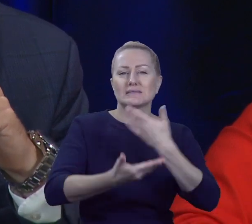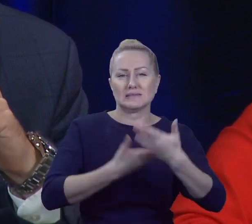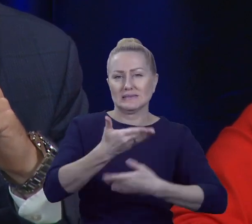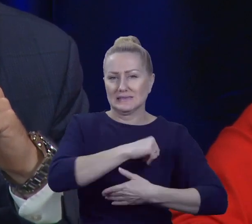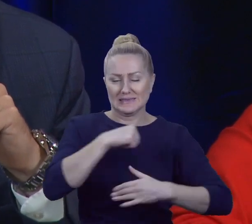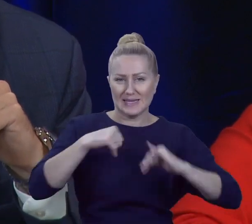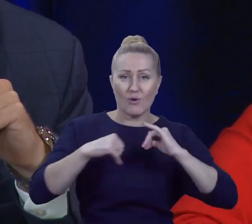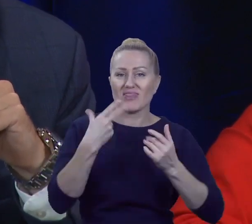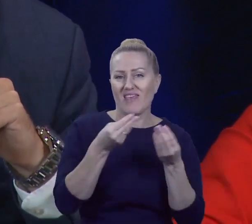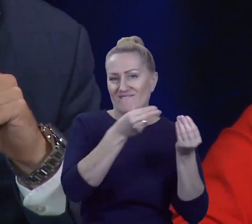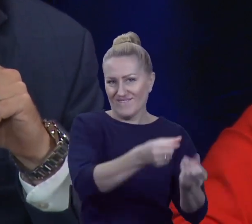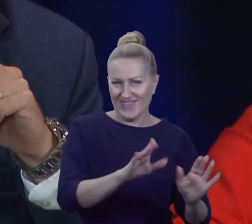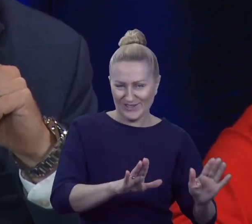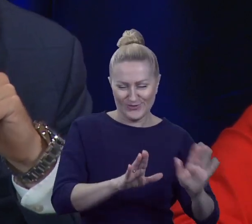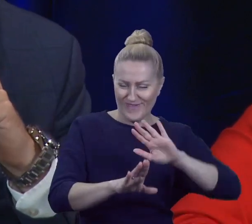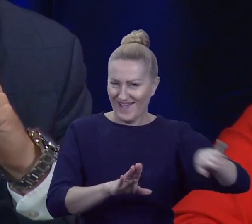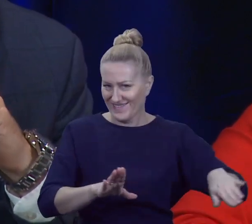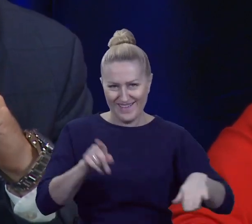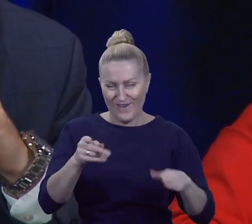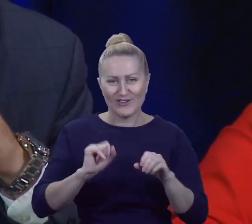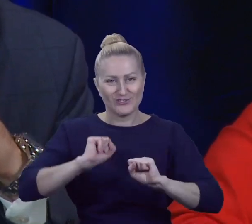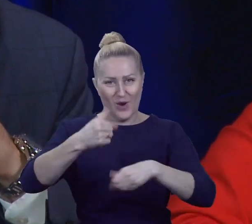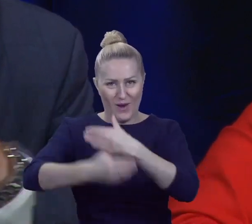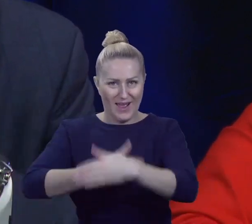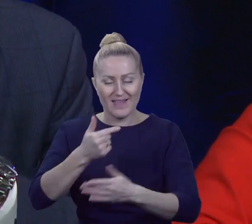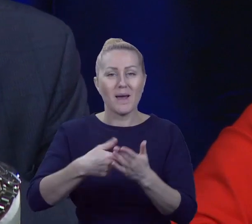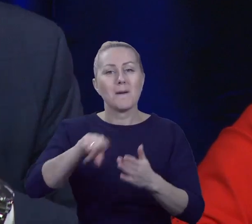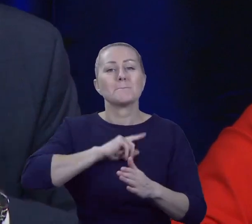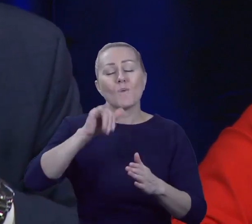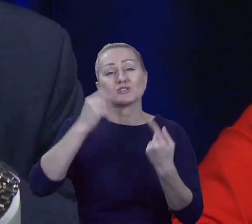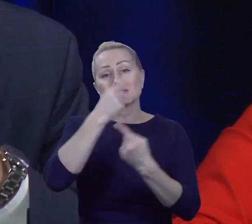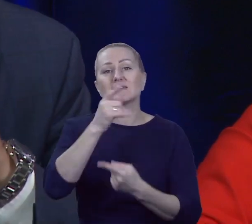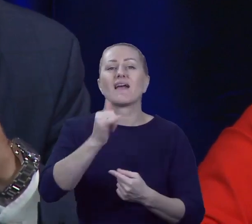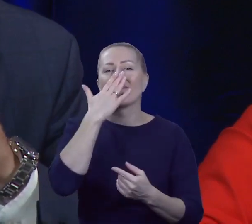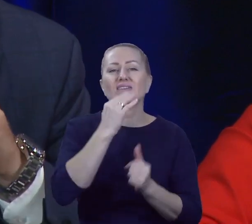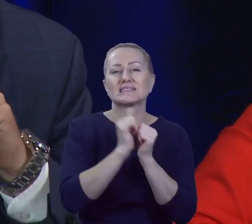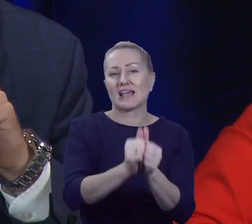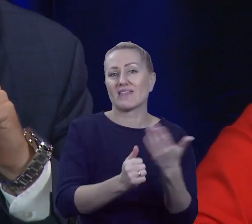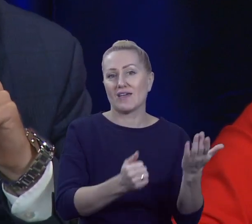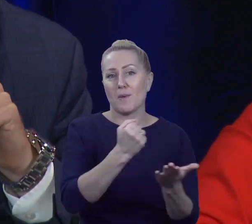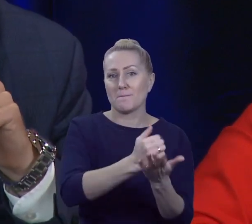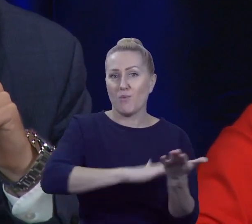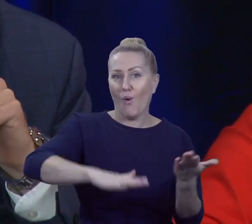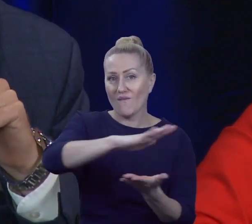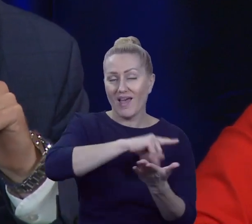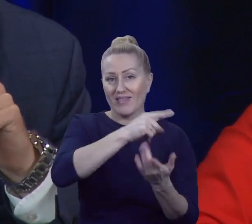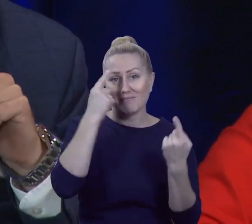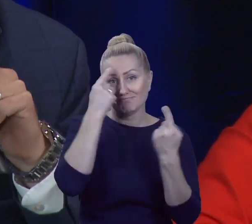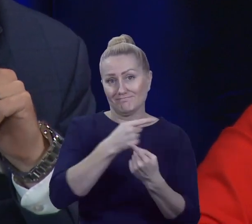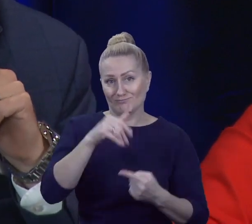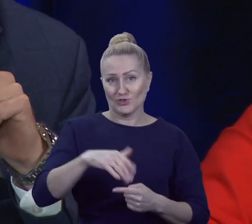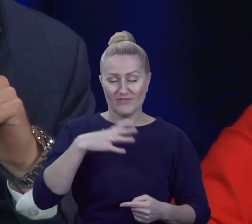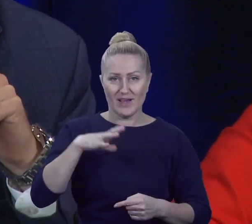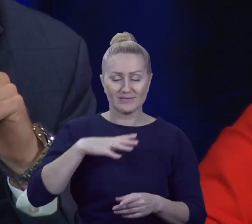teraz koncentrujemy. Można by się zastanowić nad rolą powiatu, bo może przyszedł czas, żeby się nad rolą powiatu zastanowić.